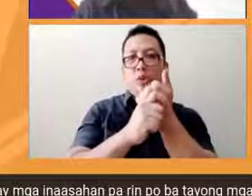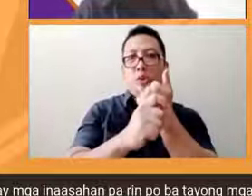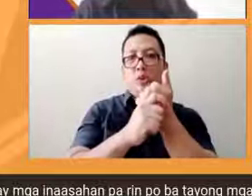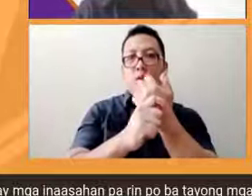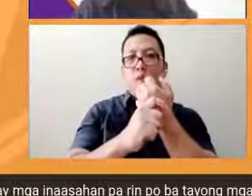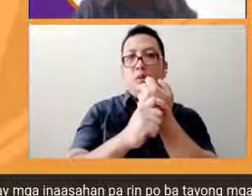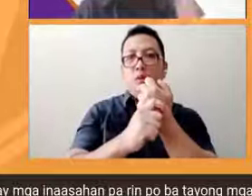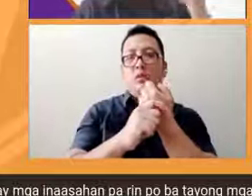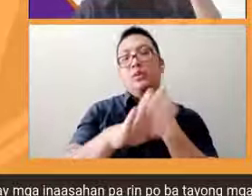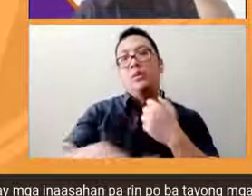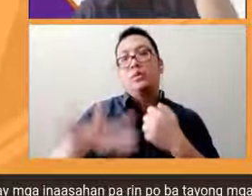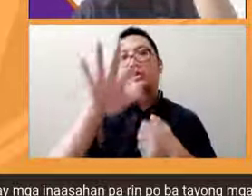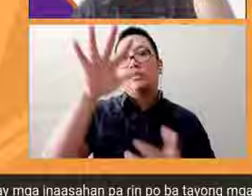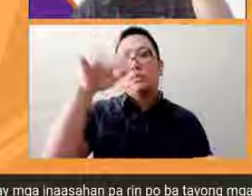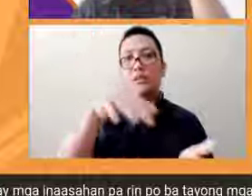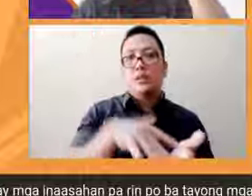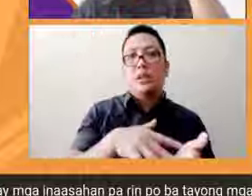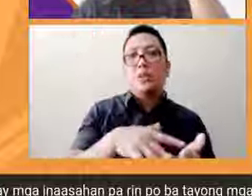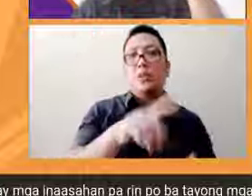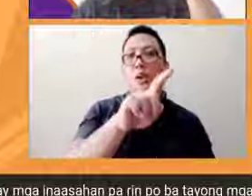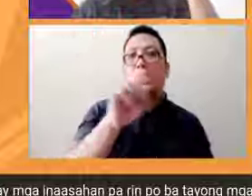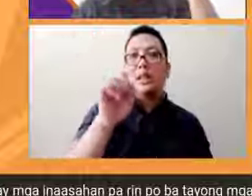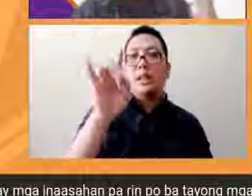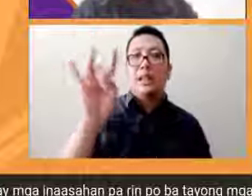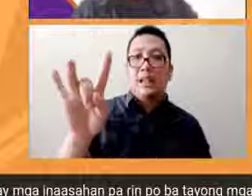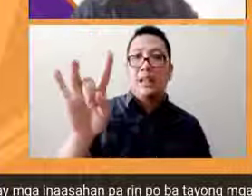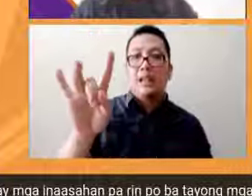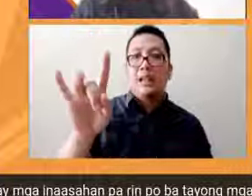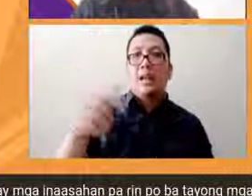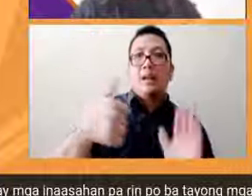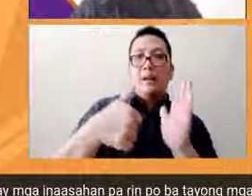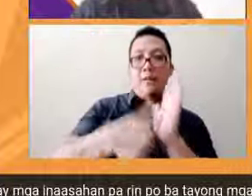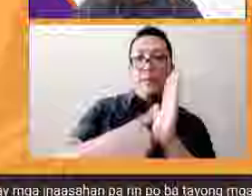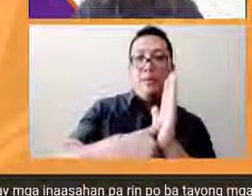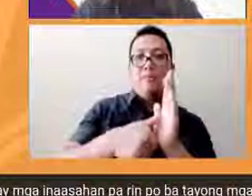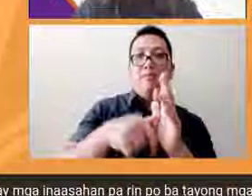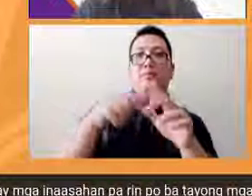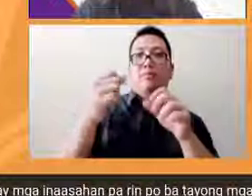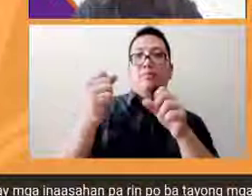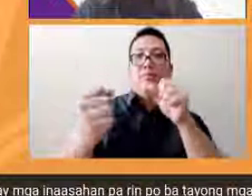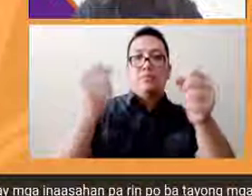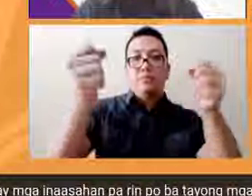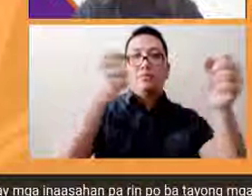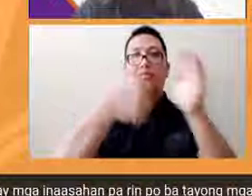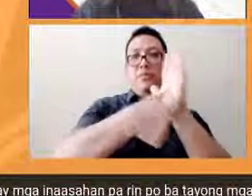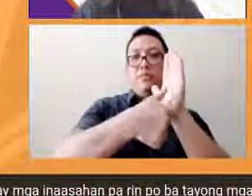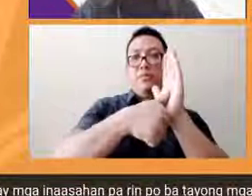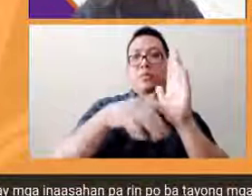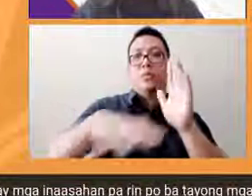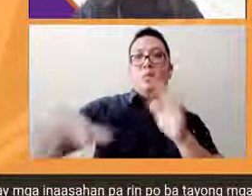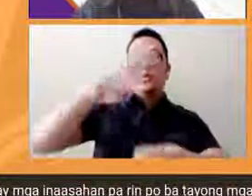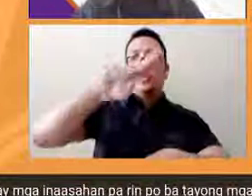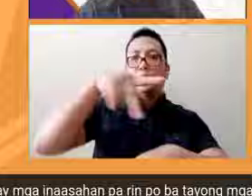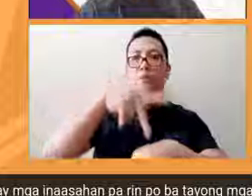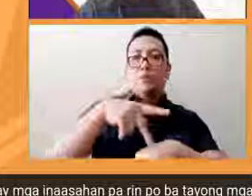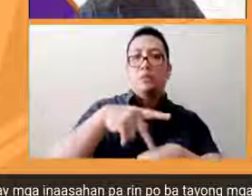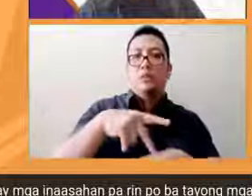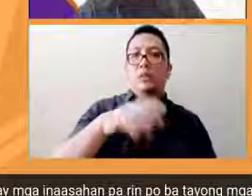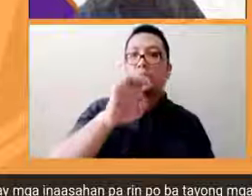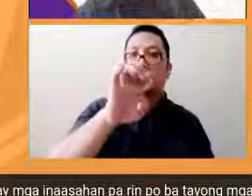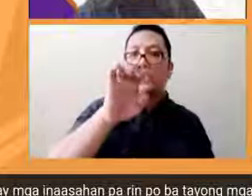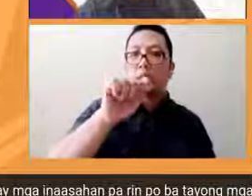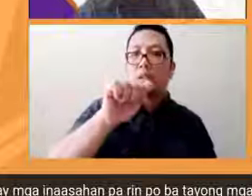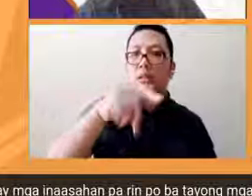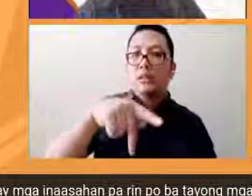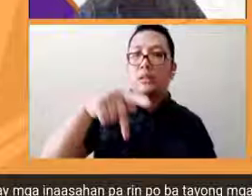,108 voting centers ang merong accessible polling place sa buong Pilipinas itong EAP o EATP na ito ay